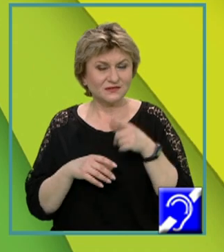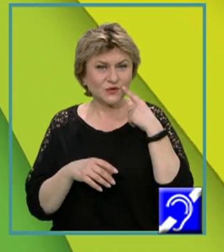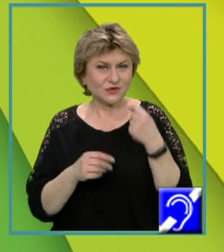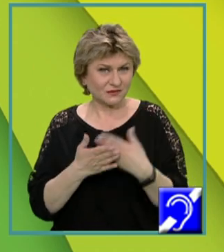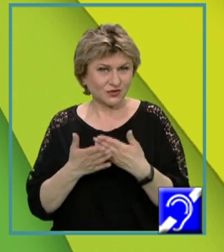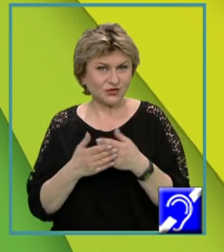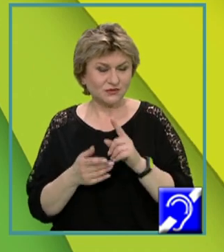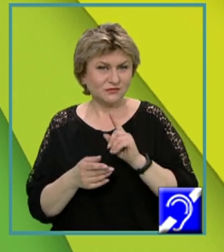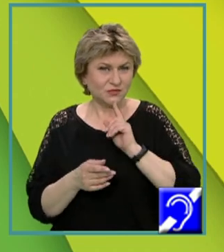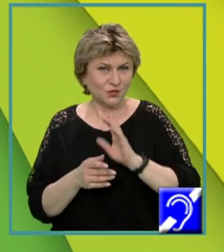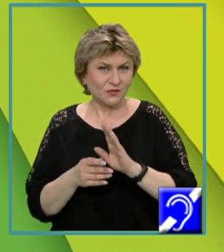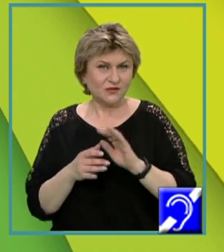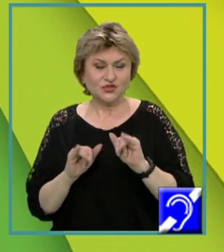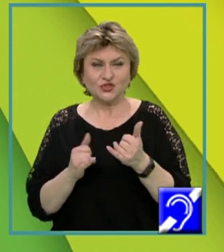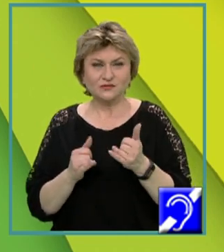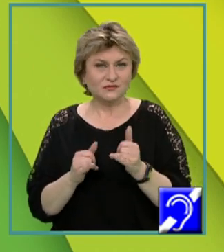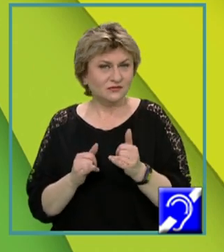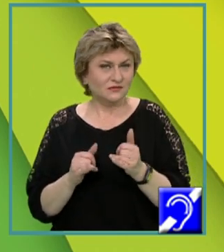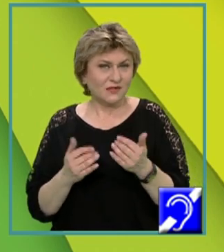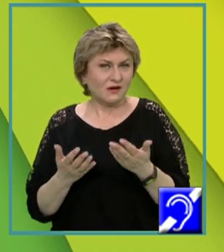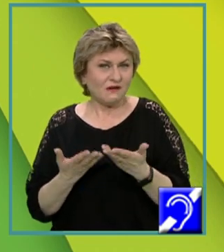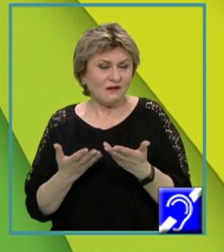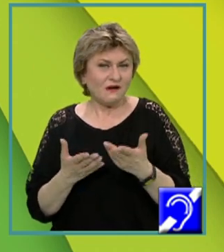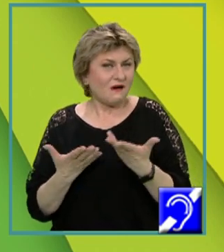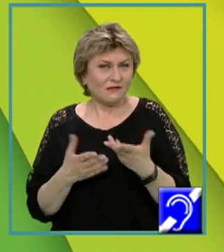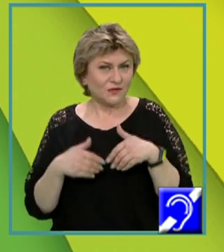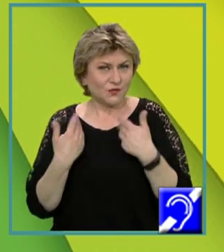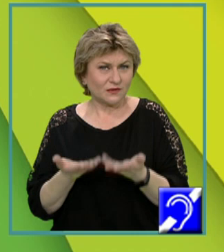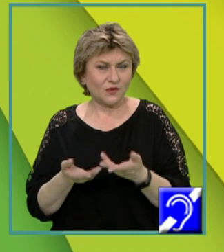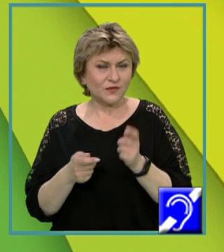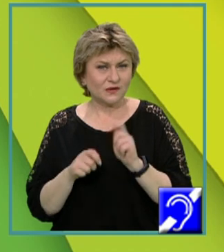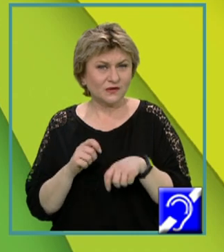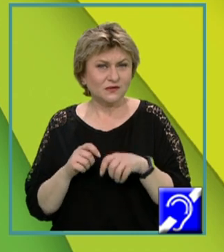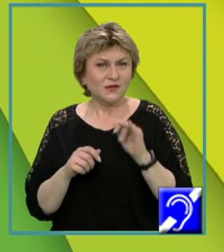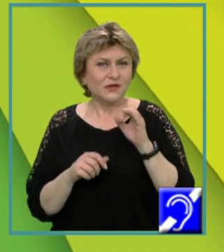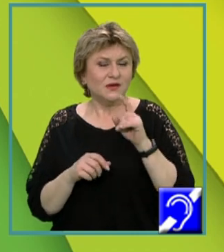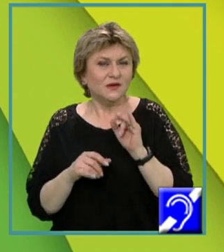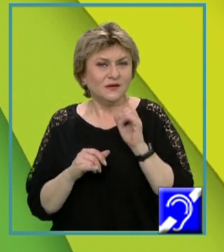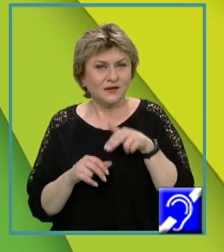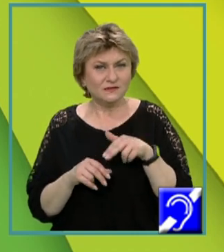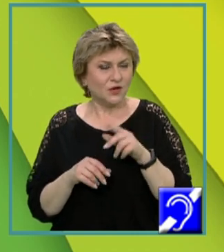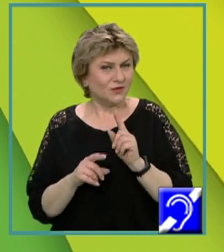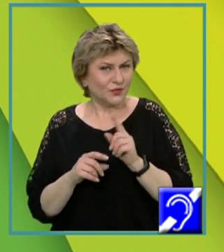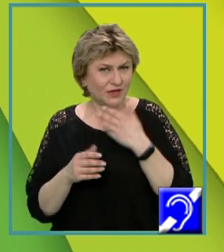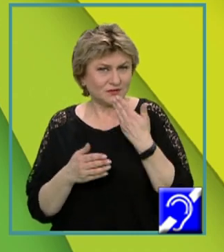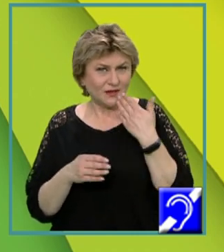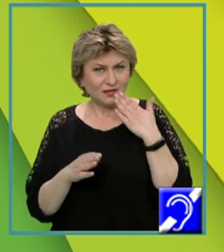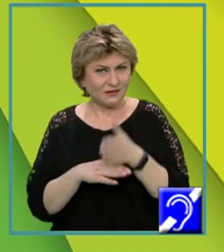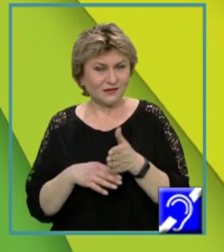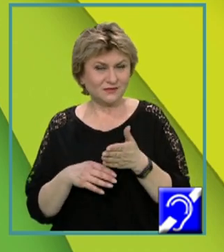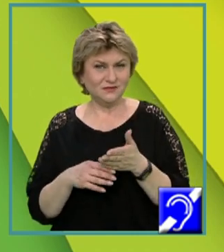nume, cele care nu furnizează decât indirect rezultate, numindu-se